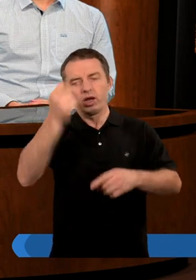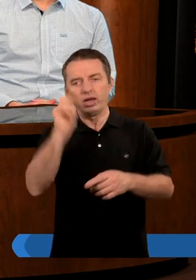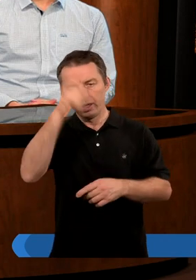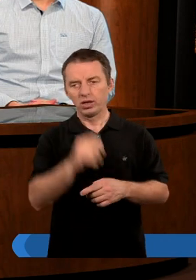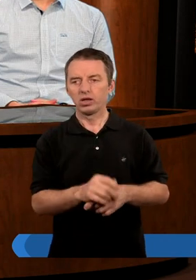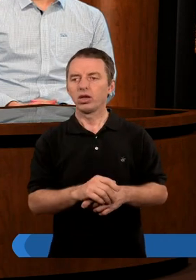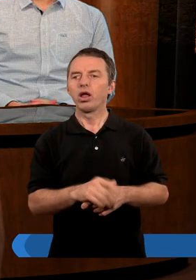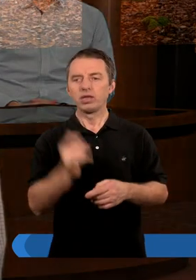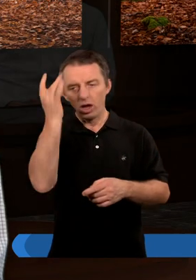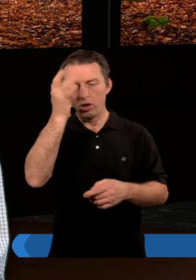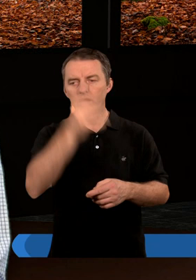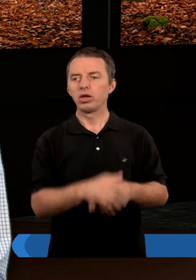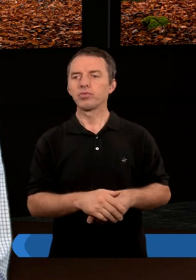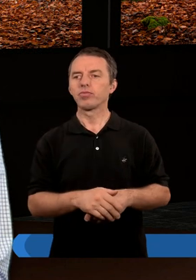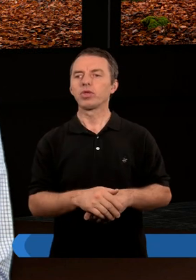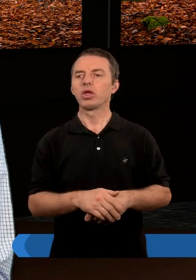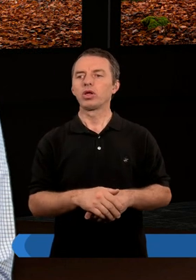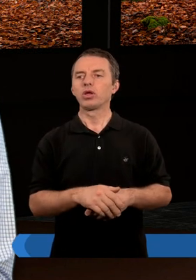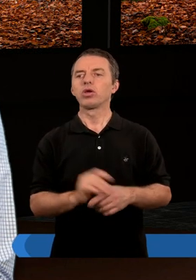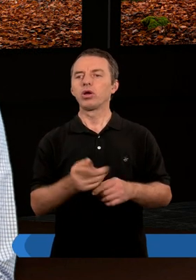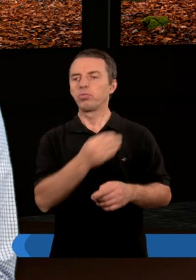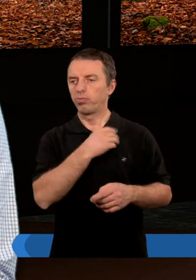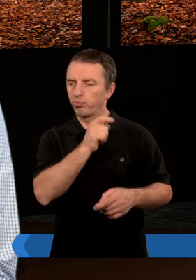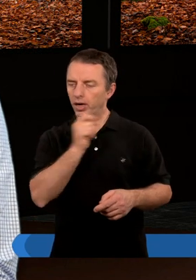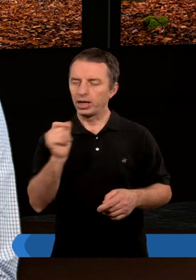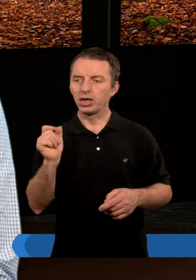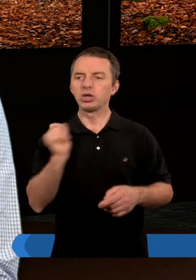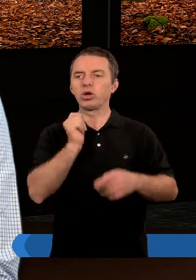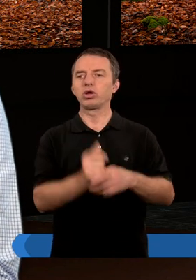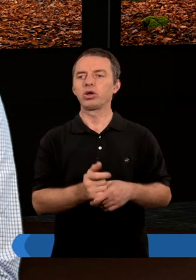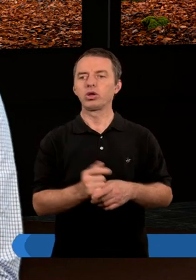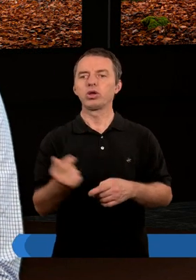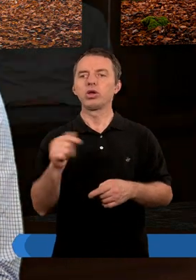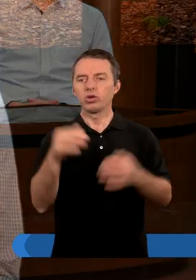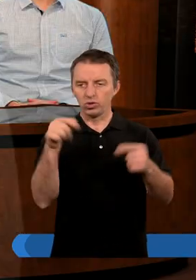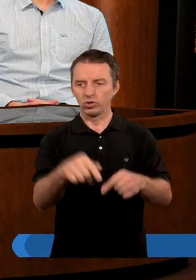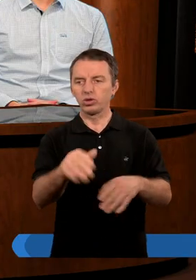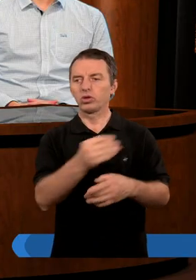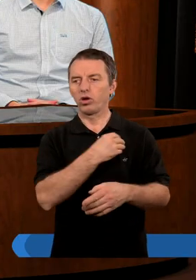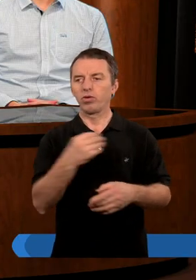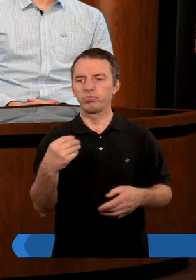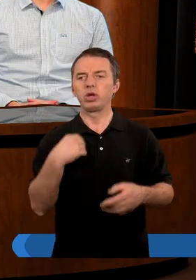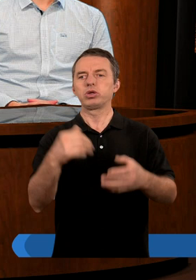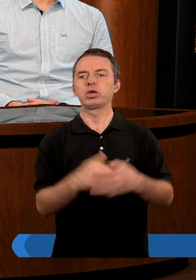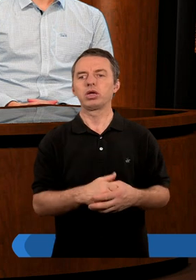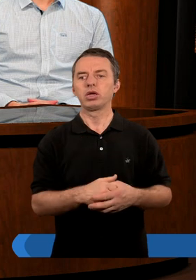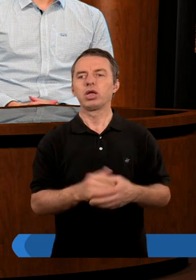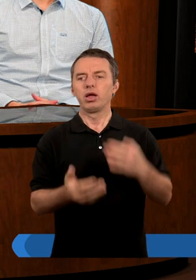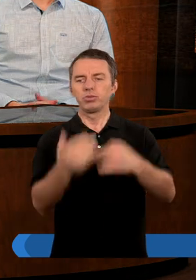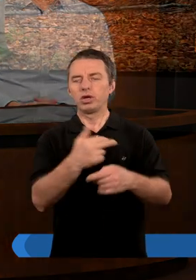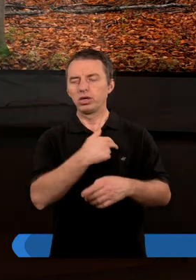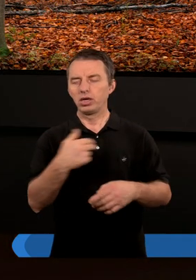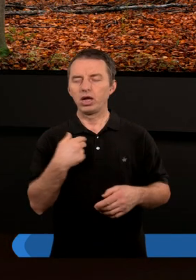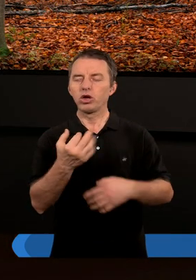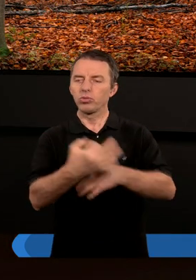tam skończył studia teologiczne, pracował przez pewien czas jako pastor, a później przyjechał tutaj do Polski. I